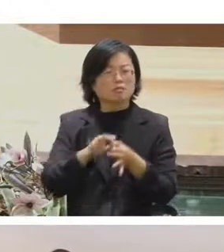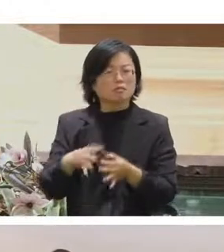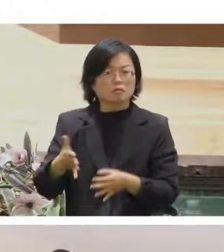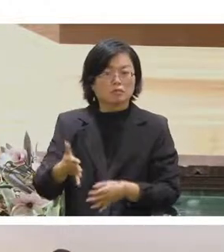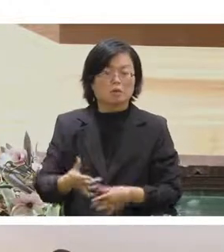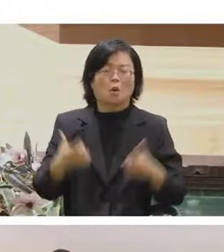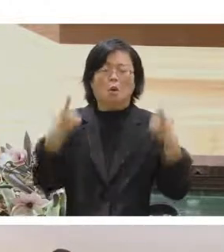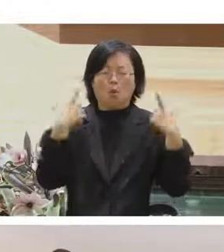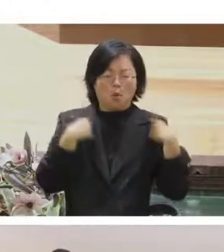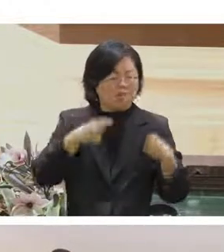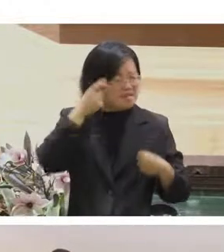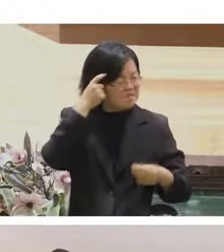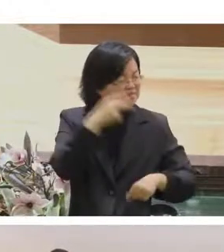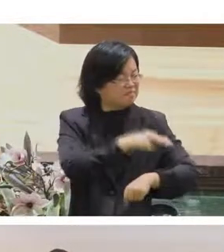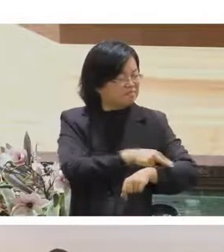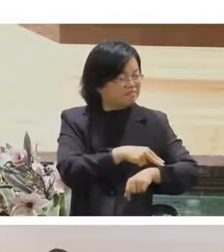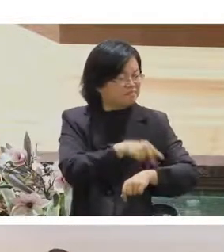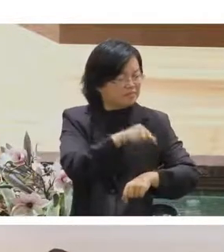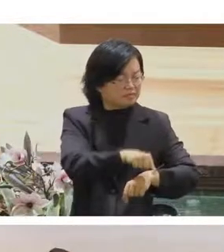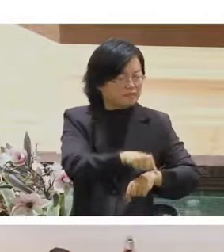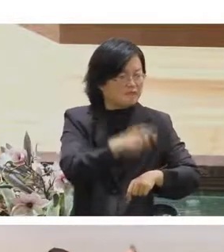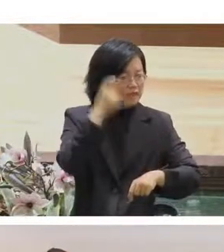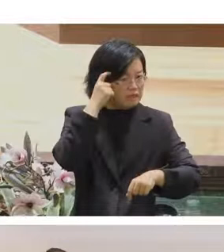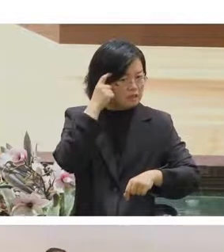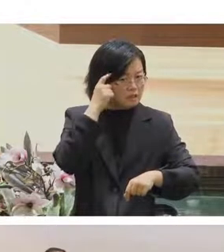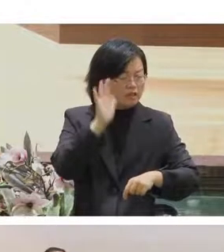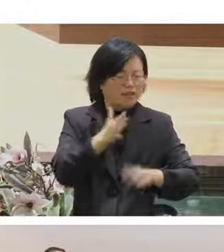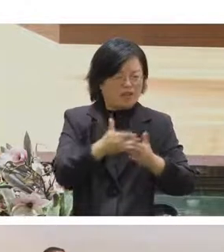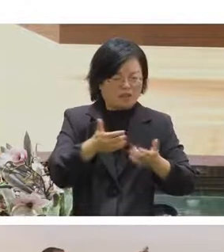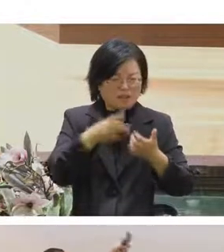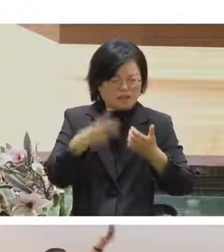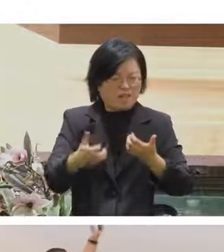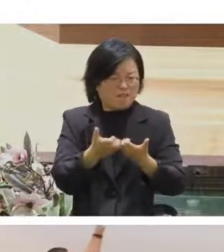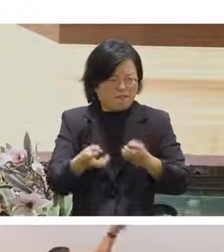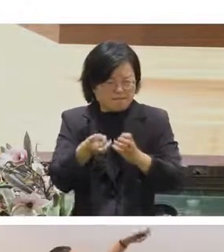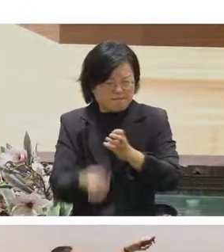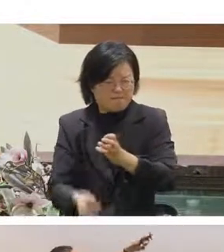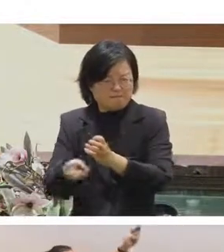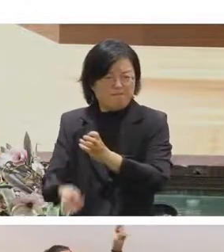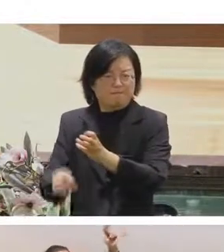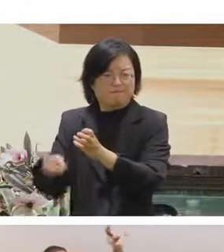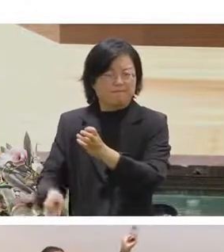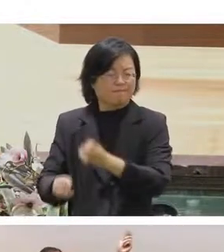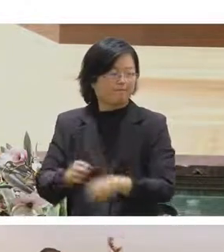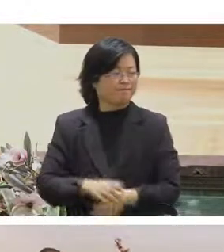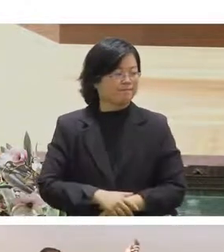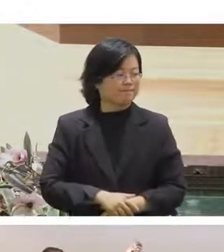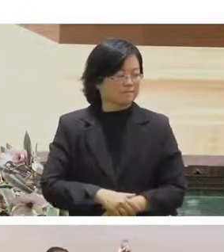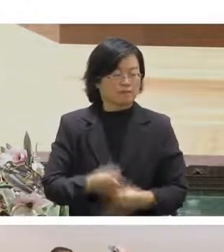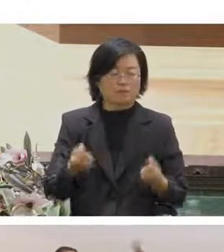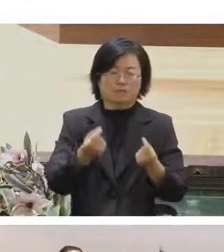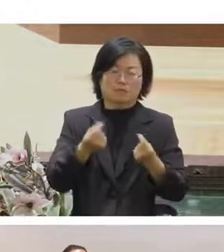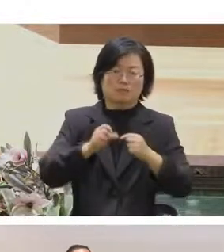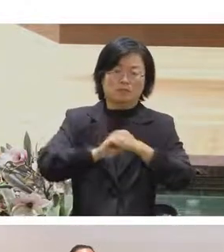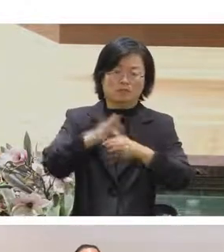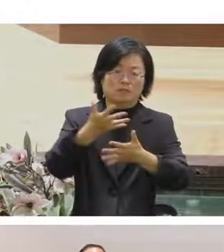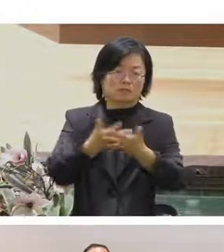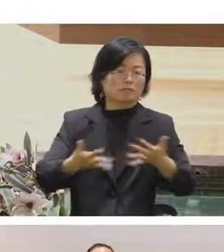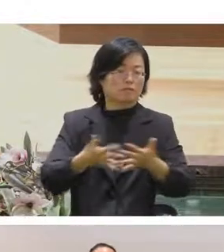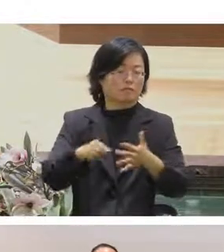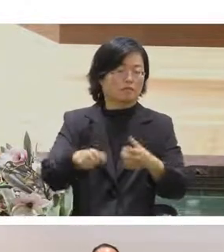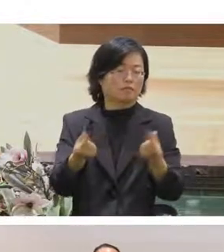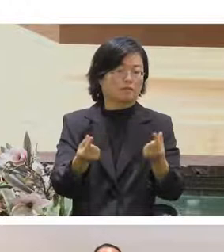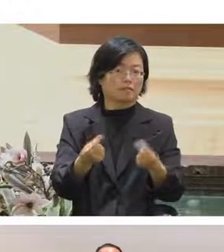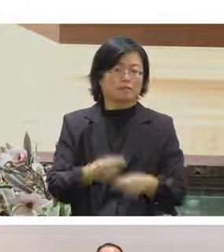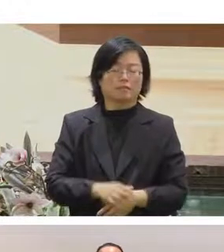預想的東西拆得更細然後就有這個矩陣就是這個表格然後有一些是要聽到有些是不要聽到